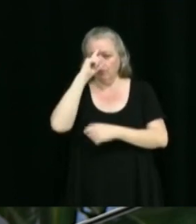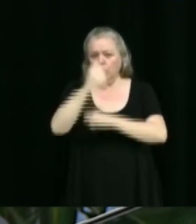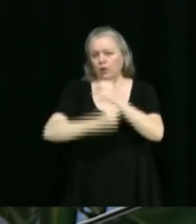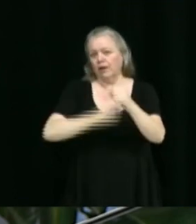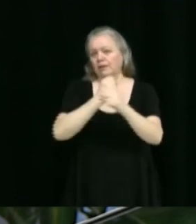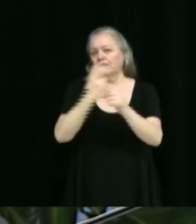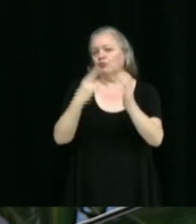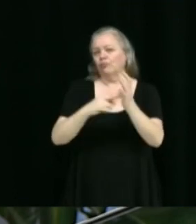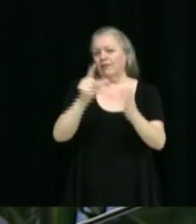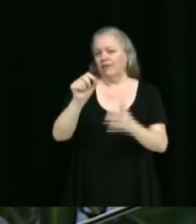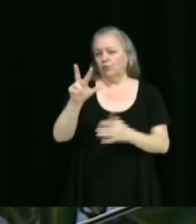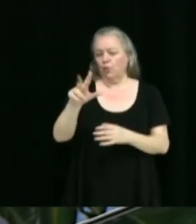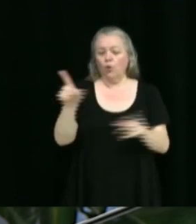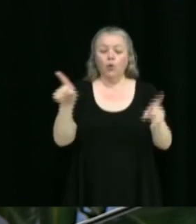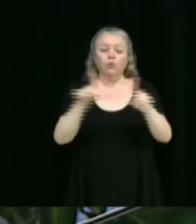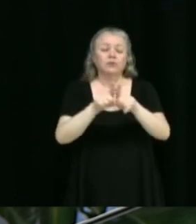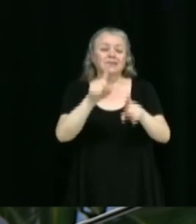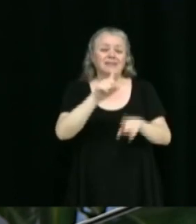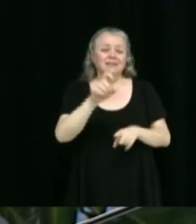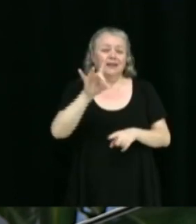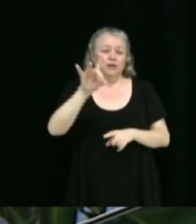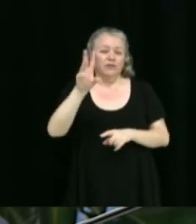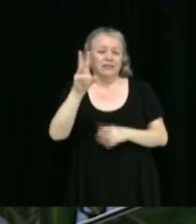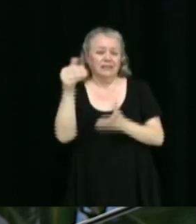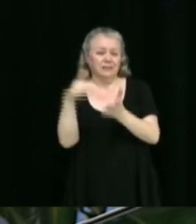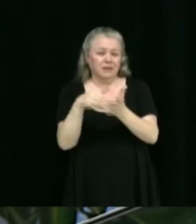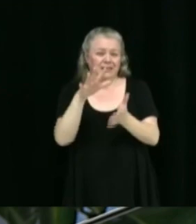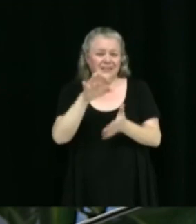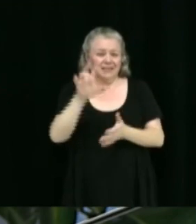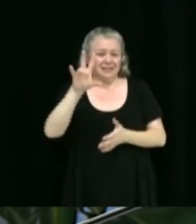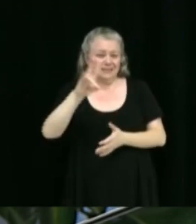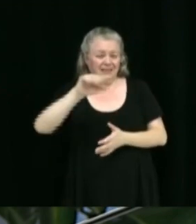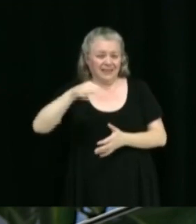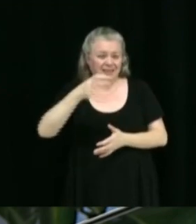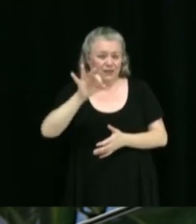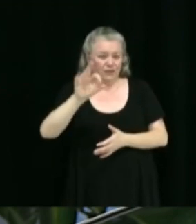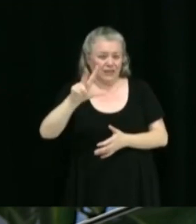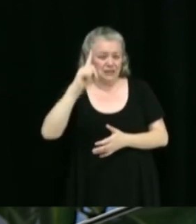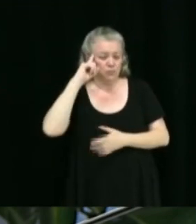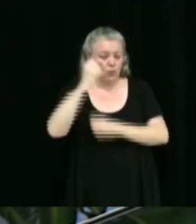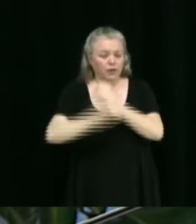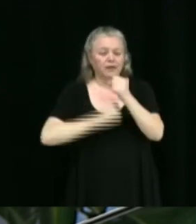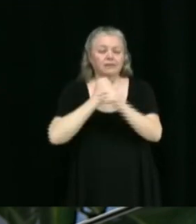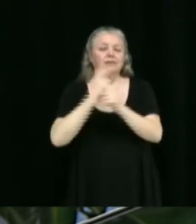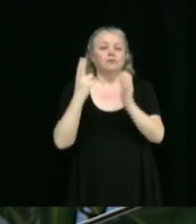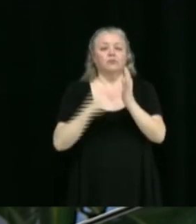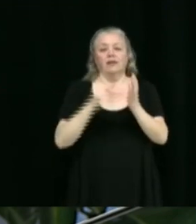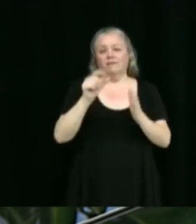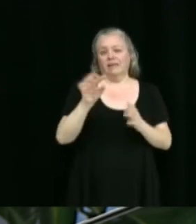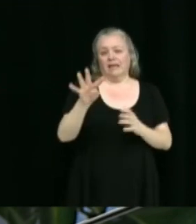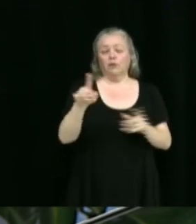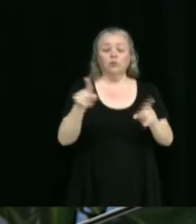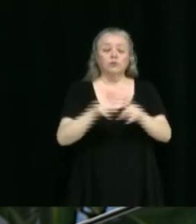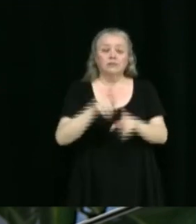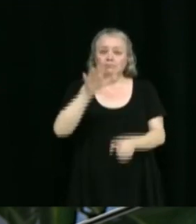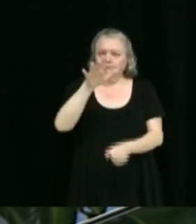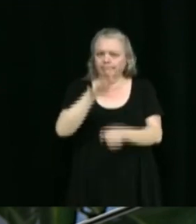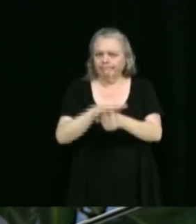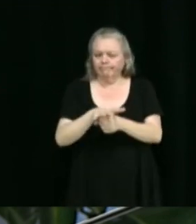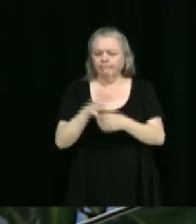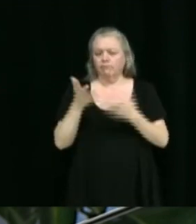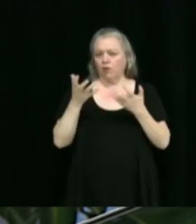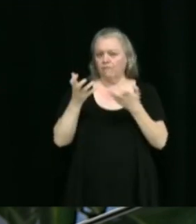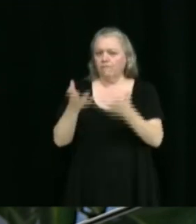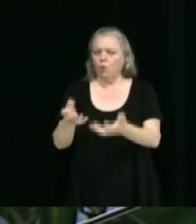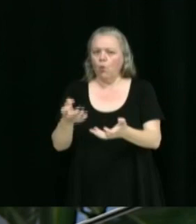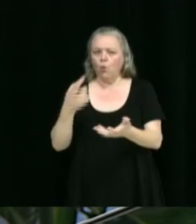2023 et de 186,507,93 pour l'année 2024, et de confirmer ses intentions pour